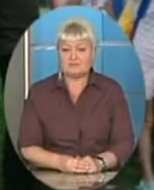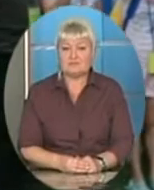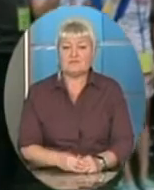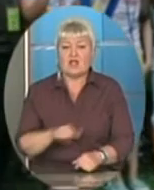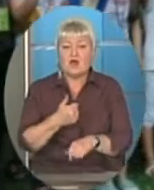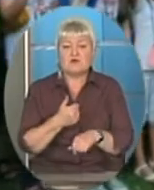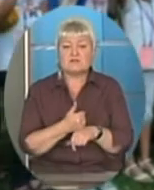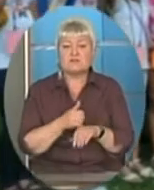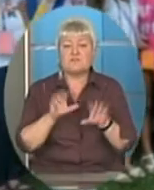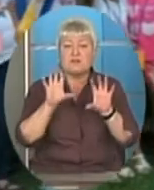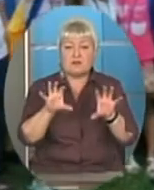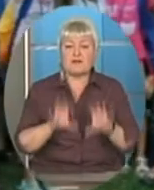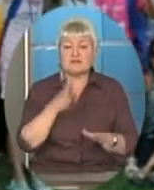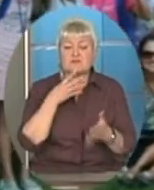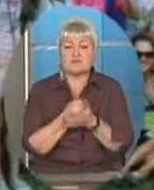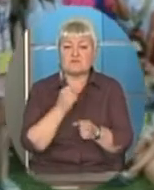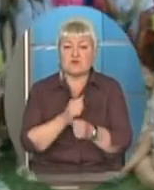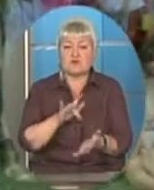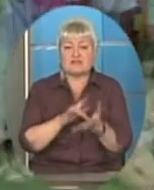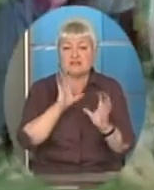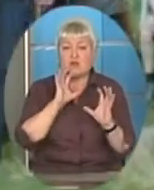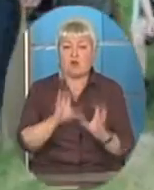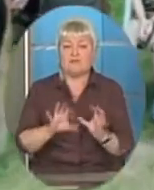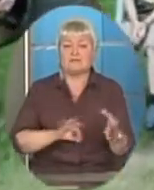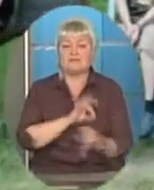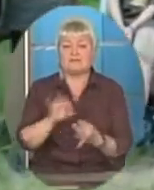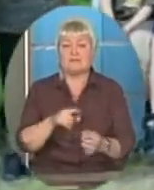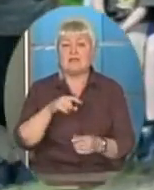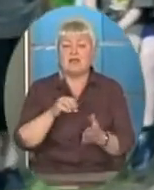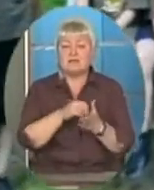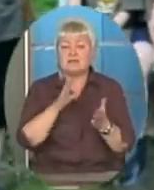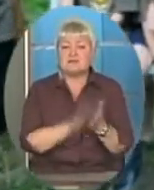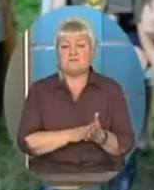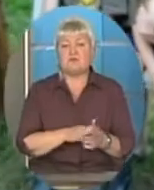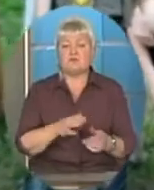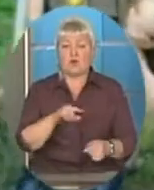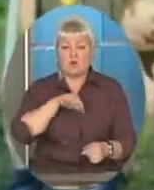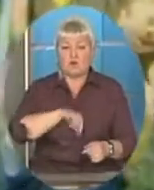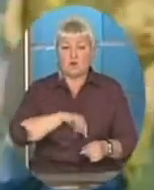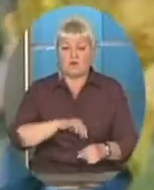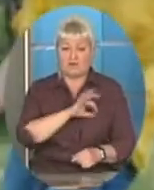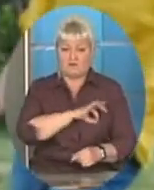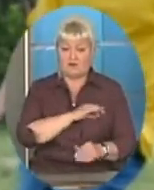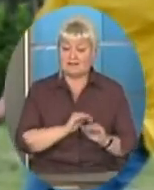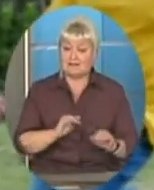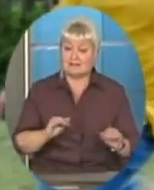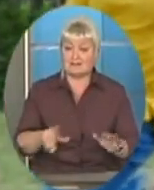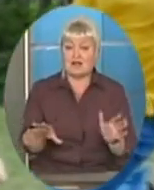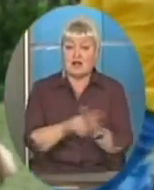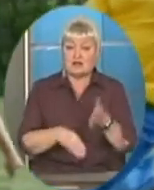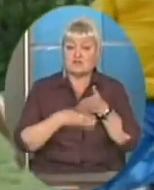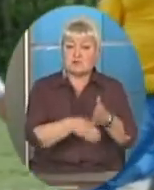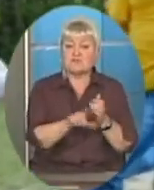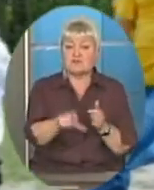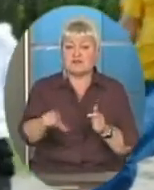Основними принципами своєї роботи у Центрі опіки-серід називають перш за все духовне виховання дітей. Оці разом з волонтерами